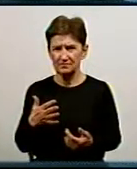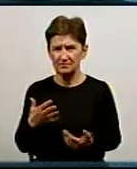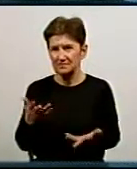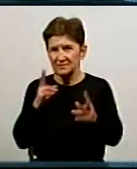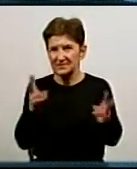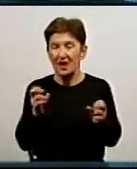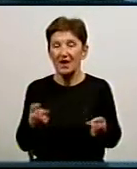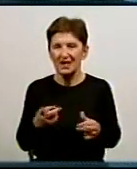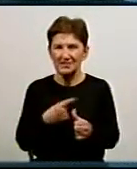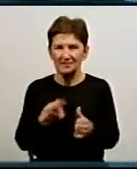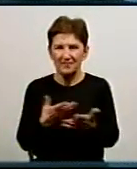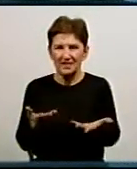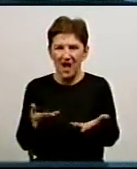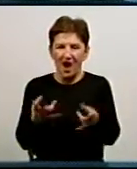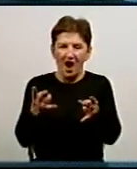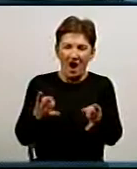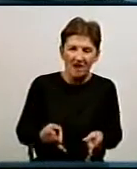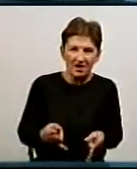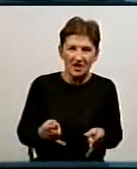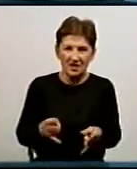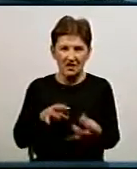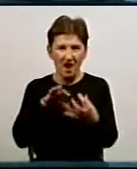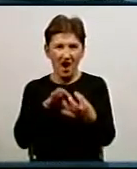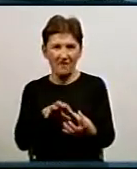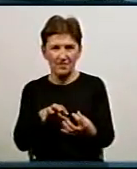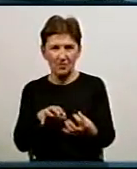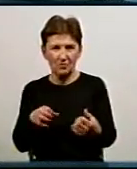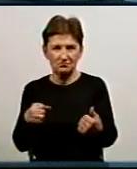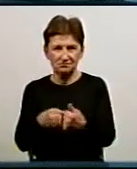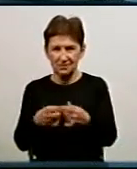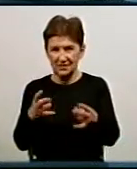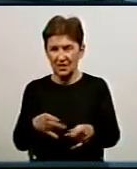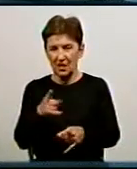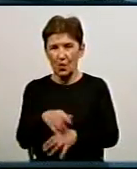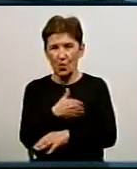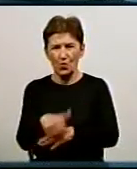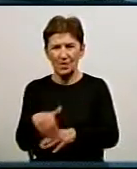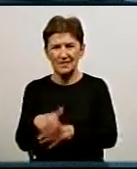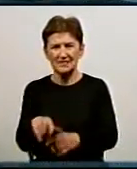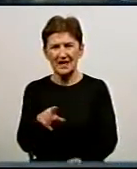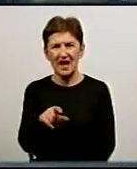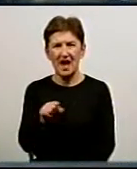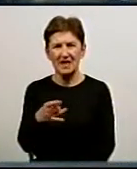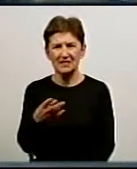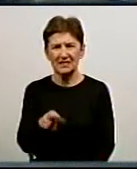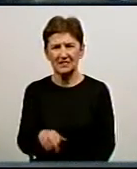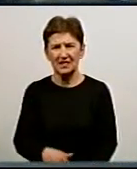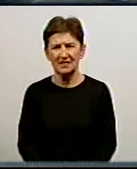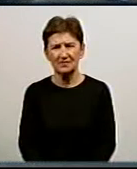як її назвати, аварія, автопригода. Давайте подивимося на скрін. Це вулиця Андрівська зараз.